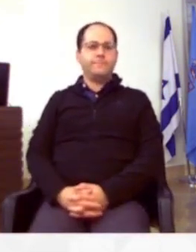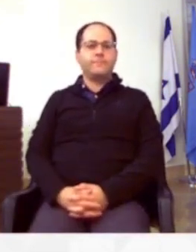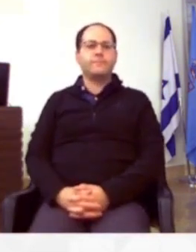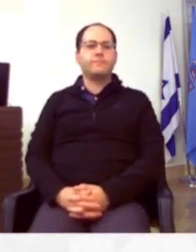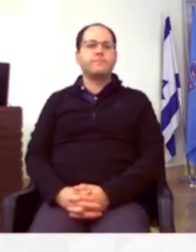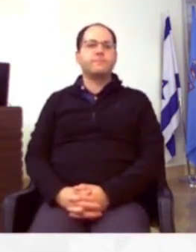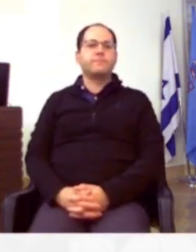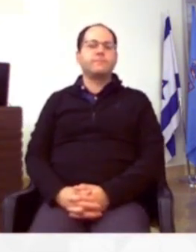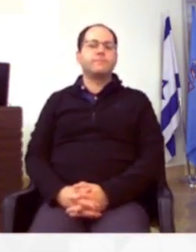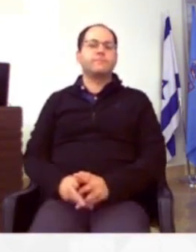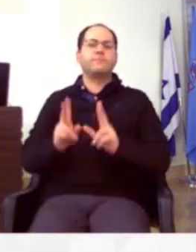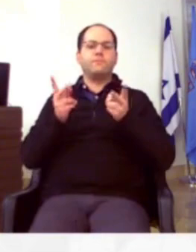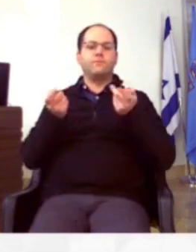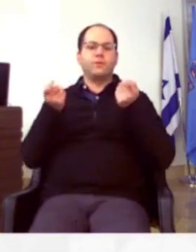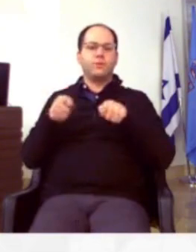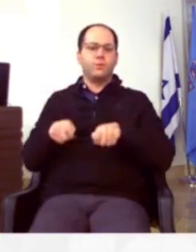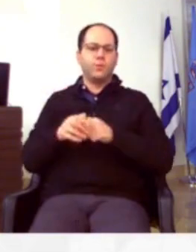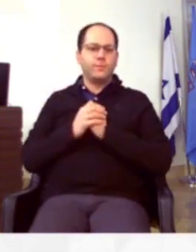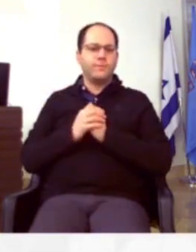אפשר לסגור.